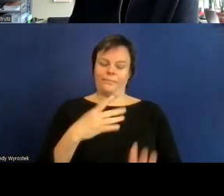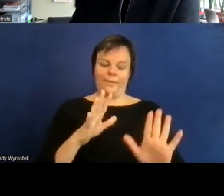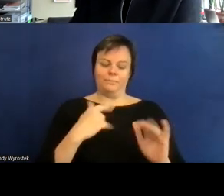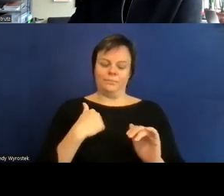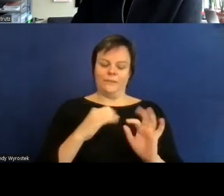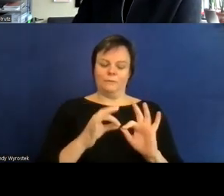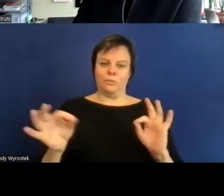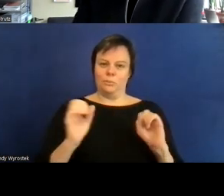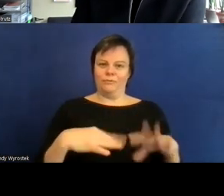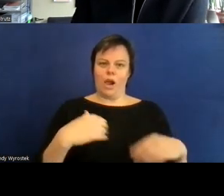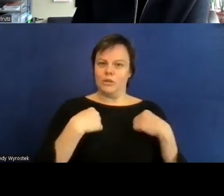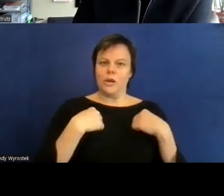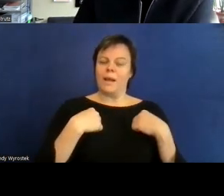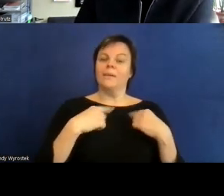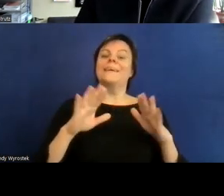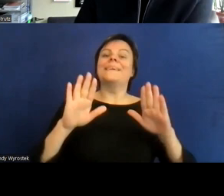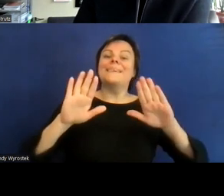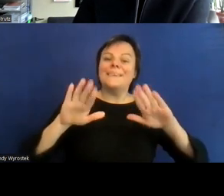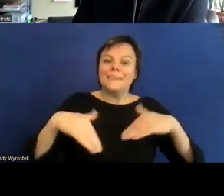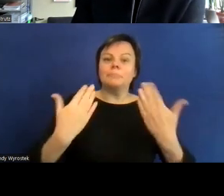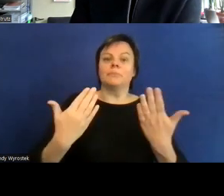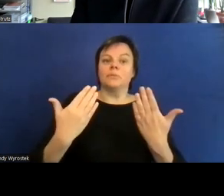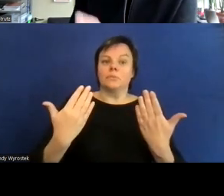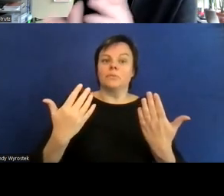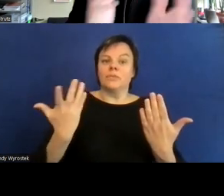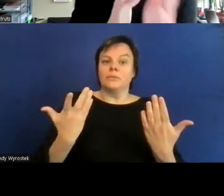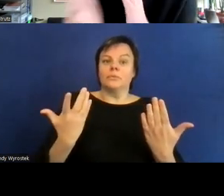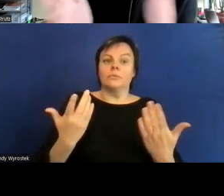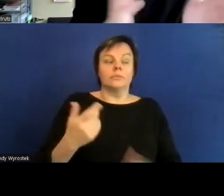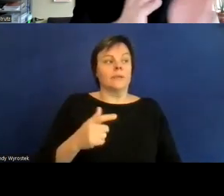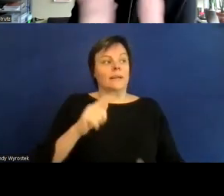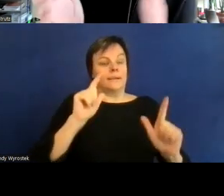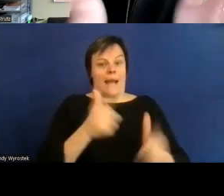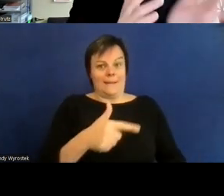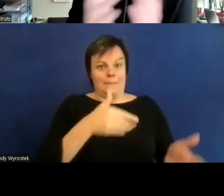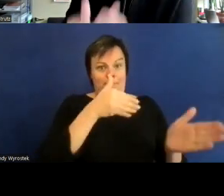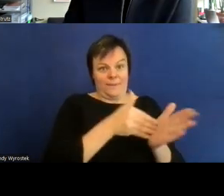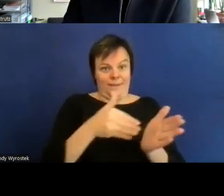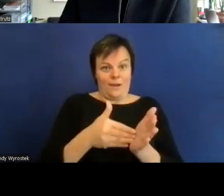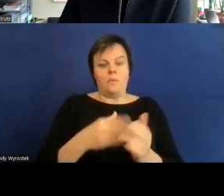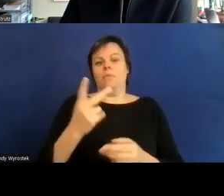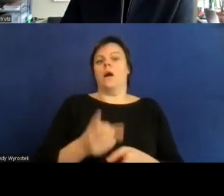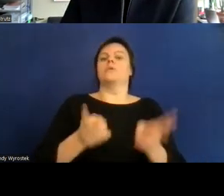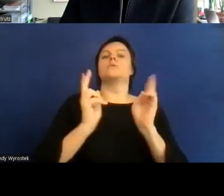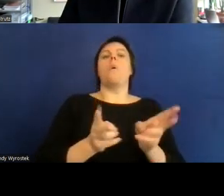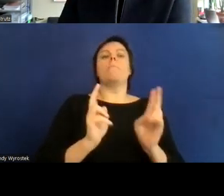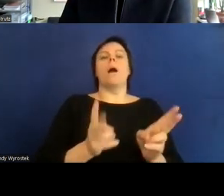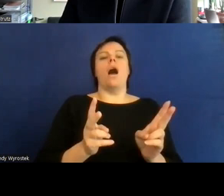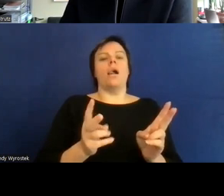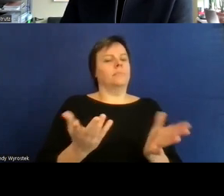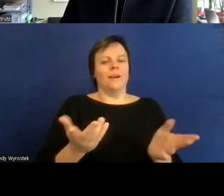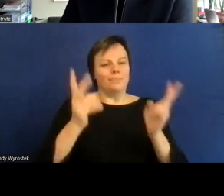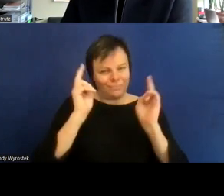gibt keinen behindert oder ein normal am Ende sind die sind sozusagen die Übergänge extrem stark